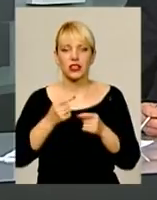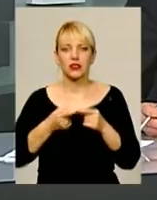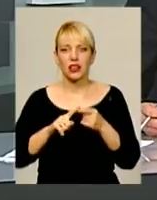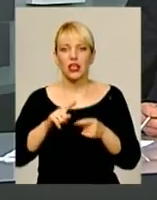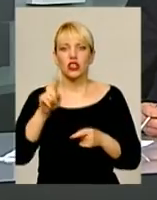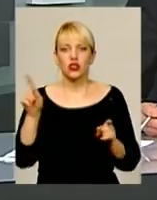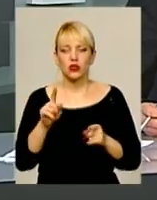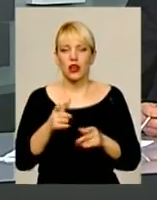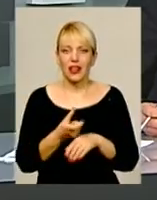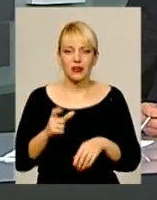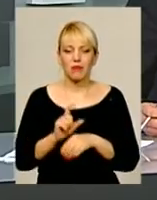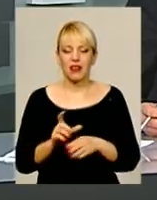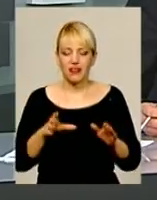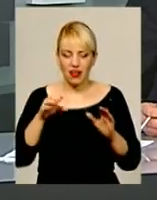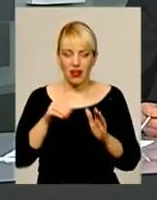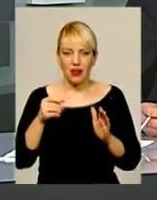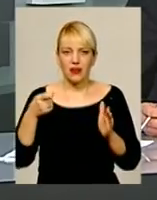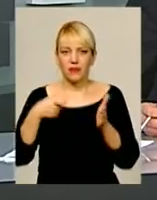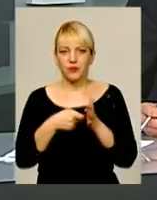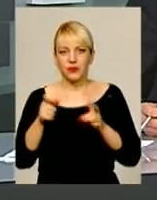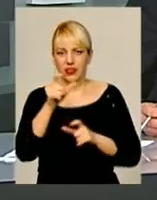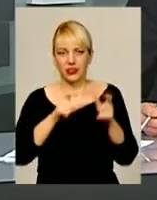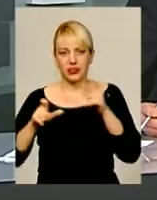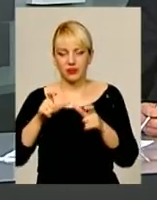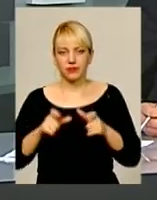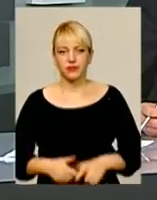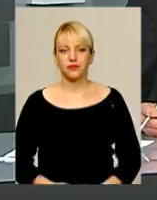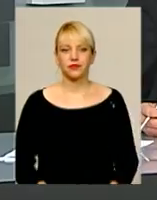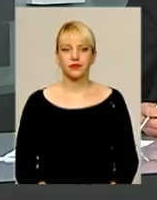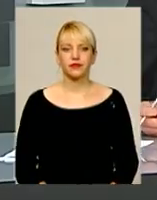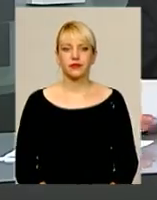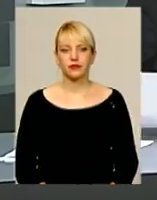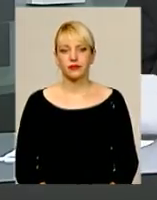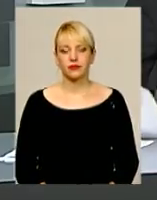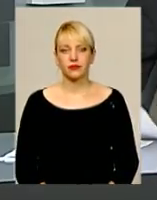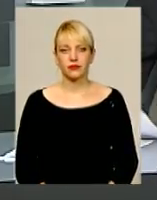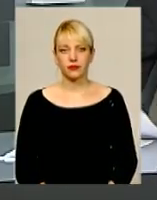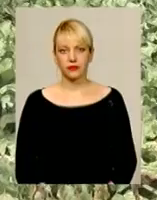надмірне внесення у ґрунт різноманітних хімічних речовин. Тему продовжує Світлана Поробок.